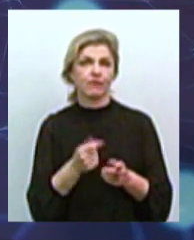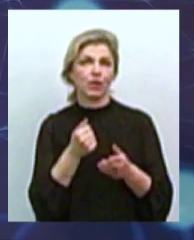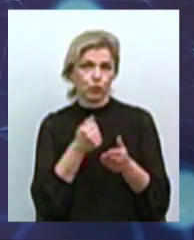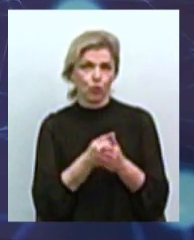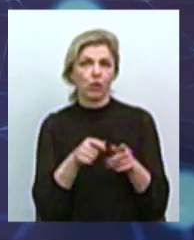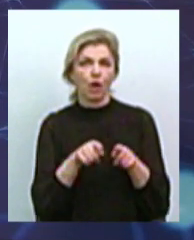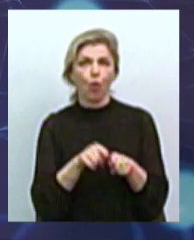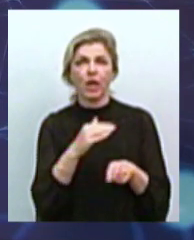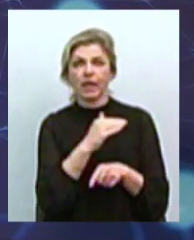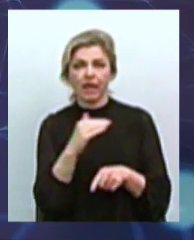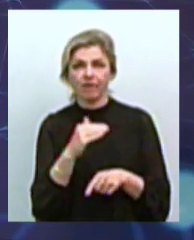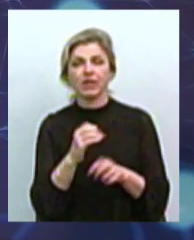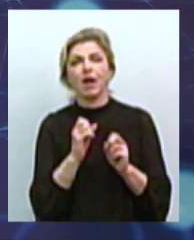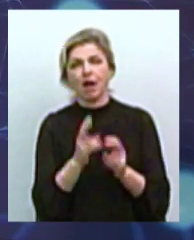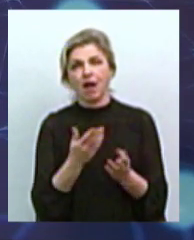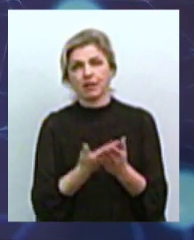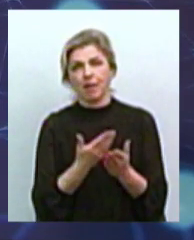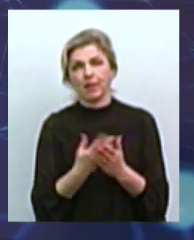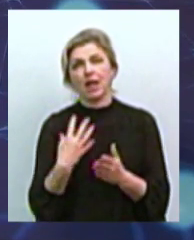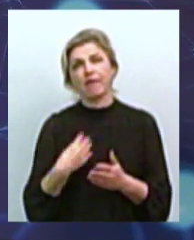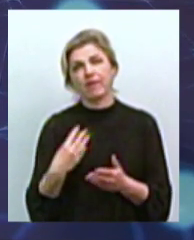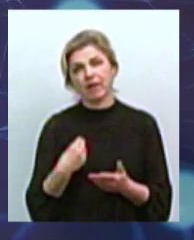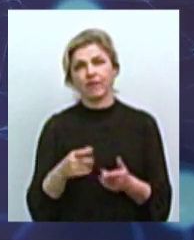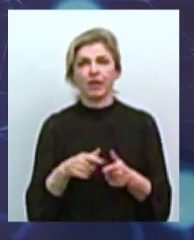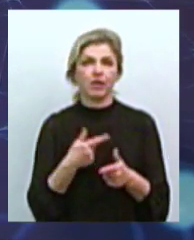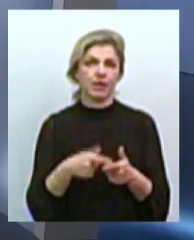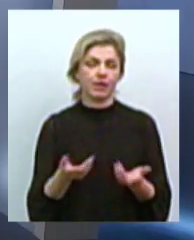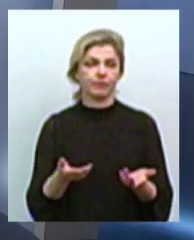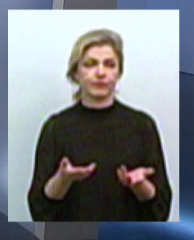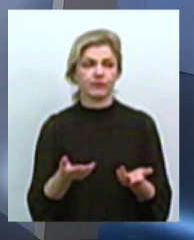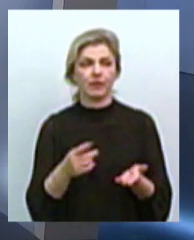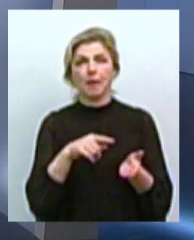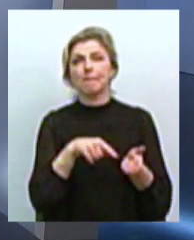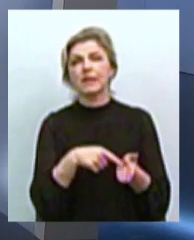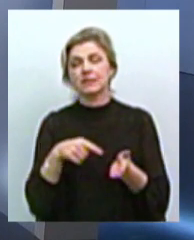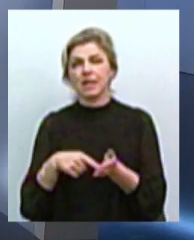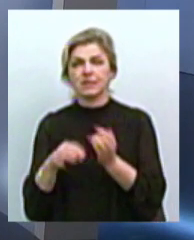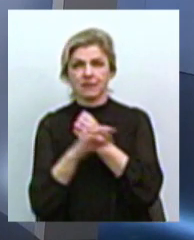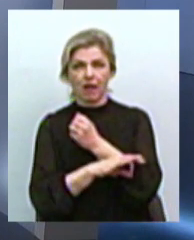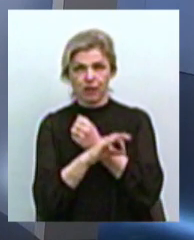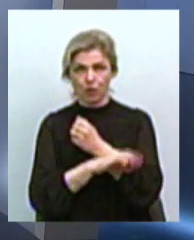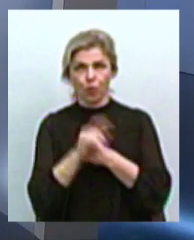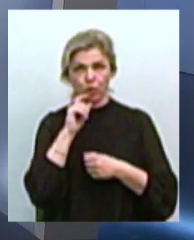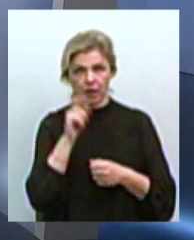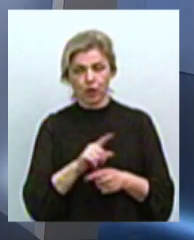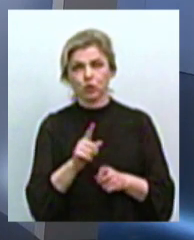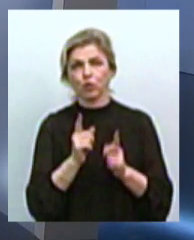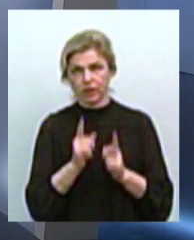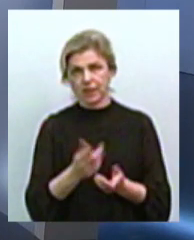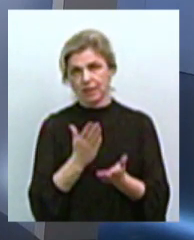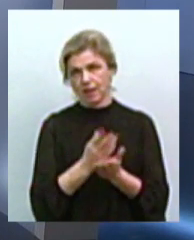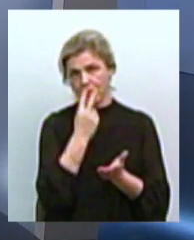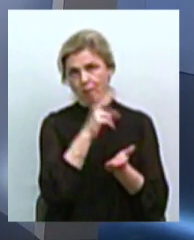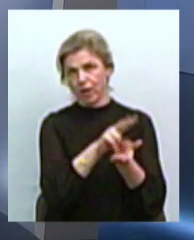рівня, як, наприклад, Львів чи якісь міста на Західній Україні, що дійсно є для нас показником.